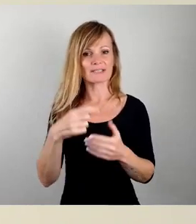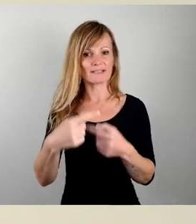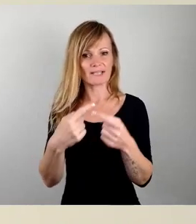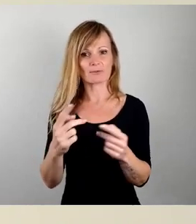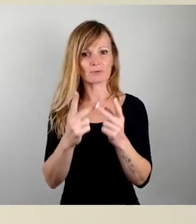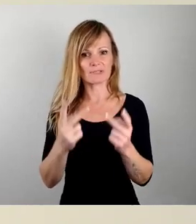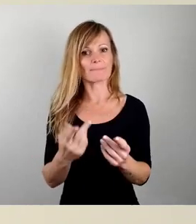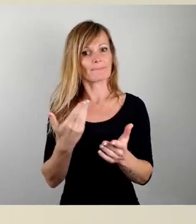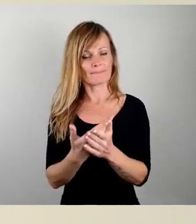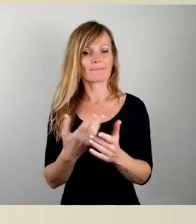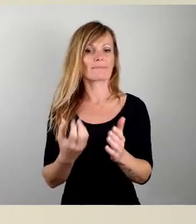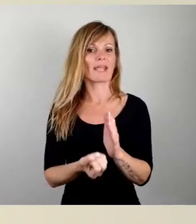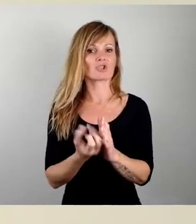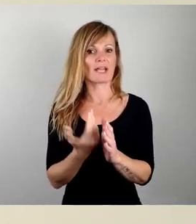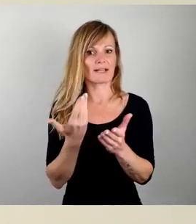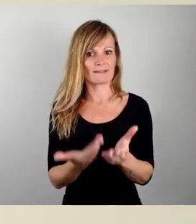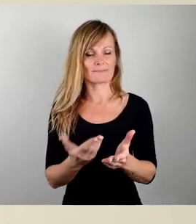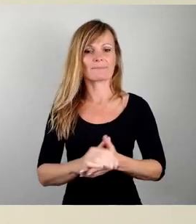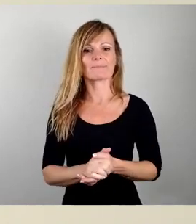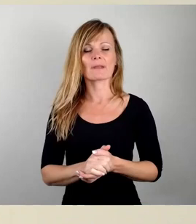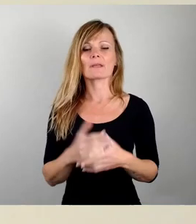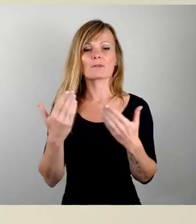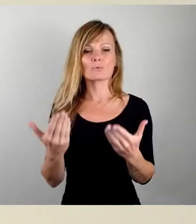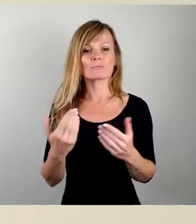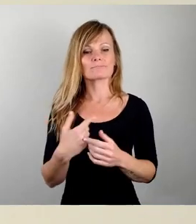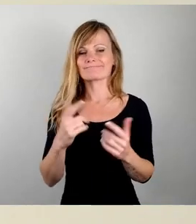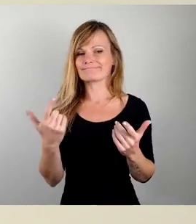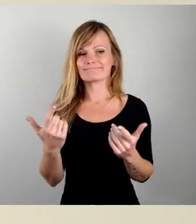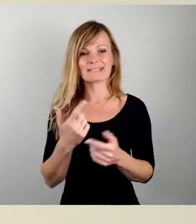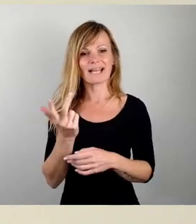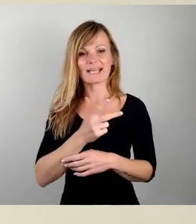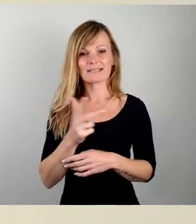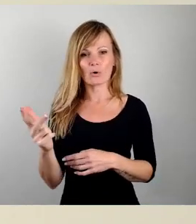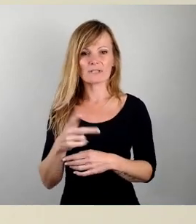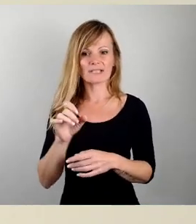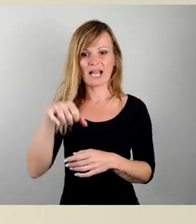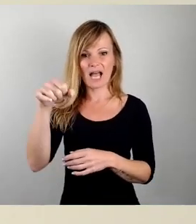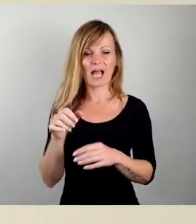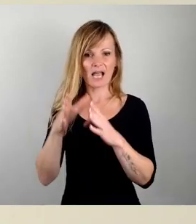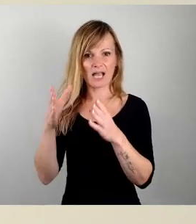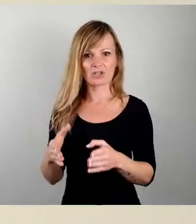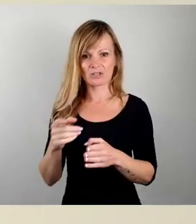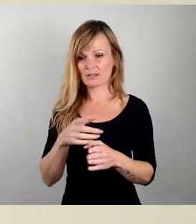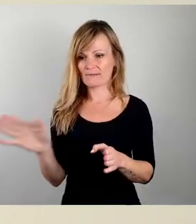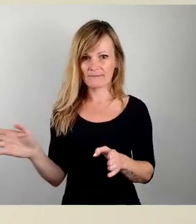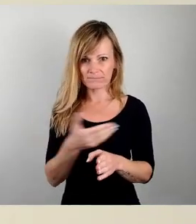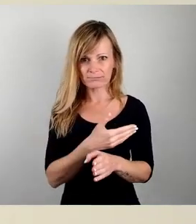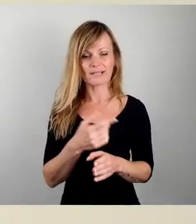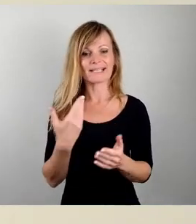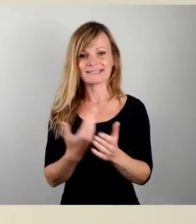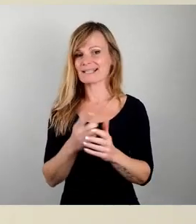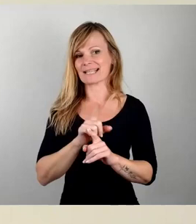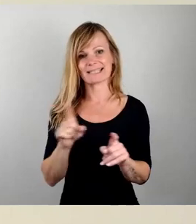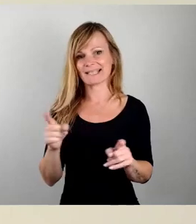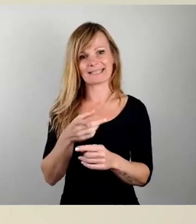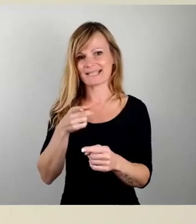Es ist an keiner Stelle die Intention, hier 3000 Garagen platt zu machen. Das ist nicht Ziel